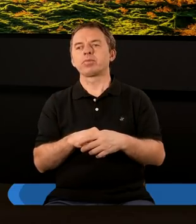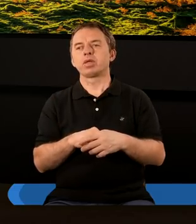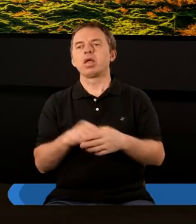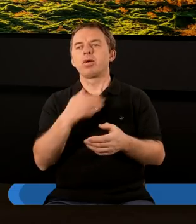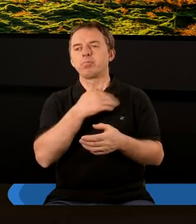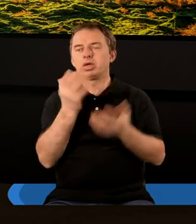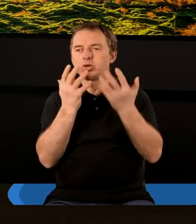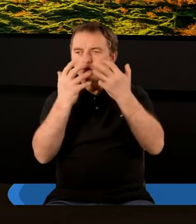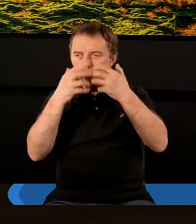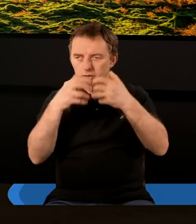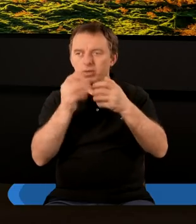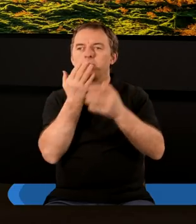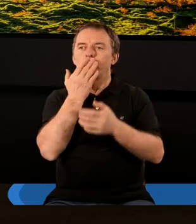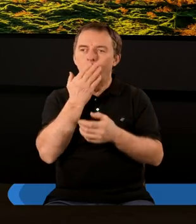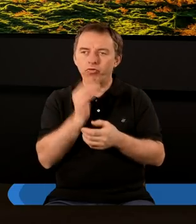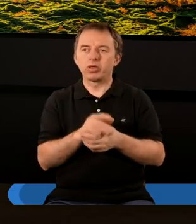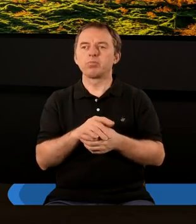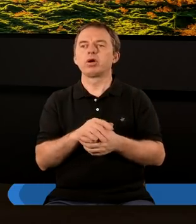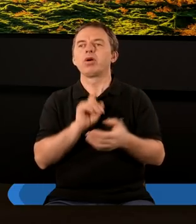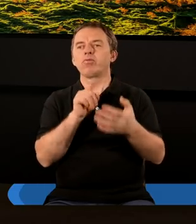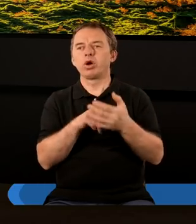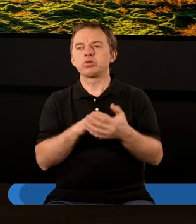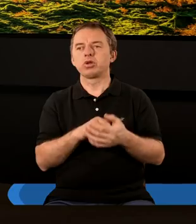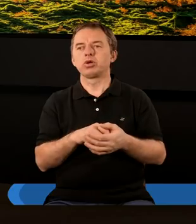Bo my skupiamy się, niby mówimy o tym, że właśnie